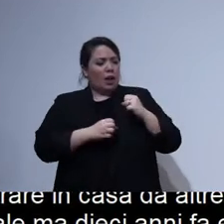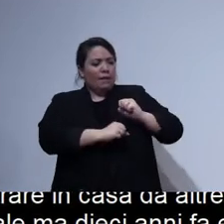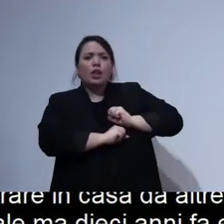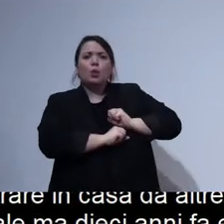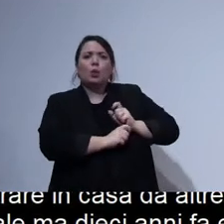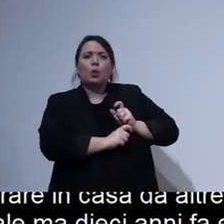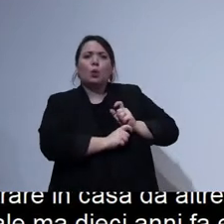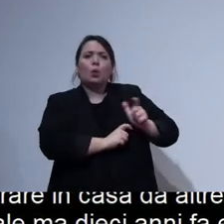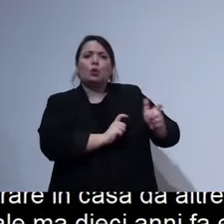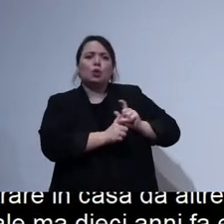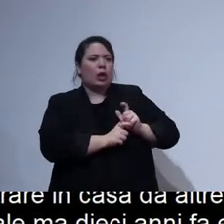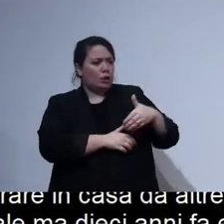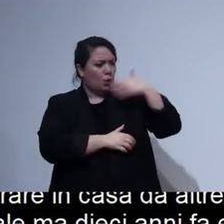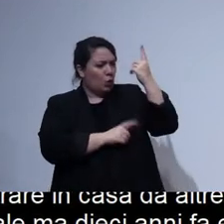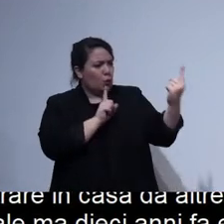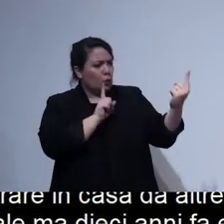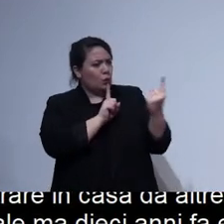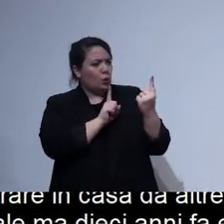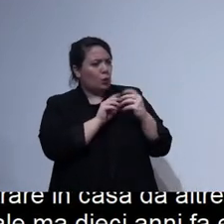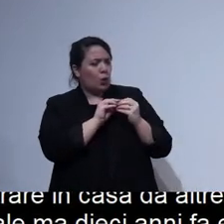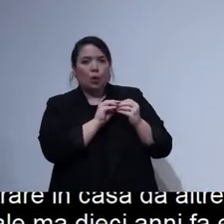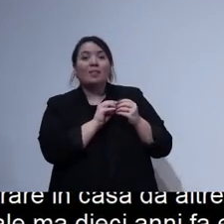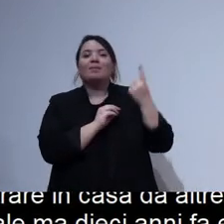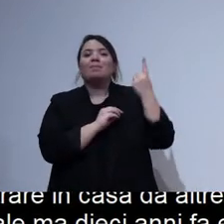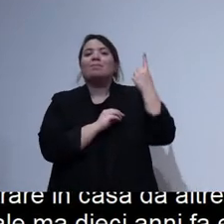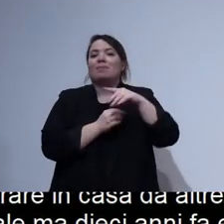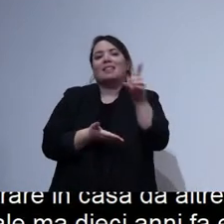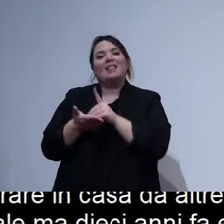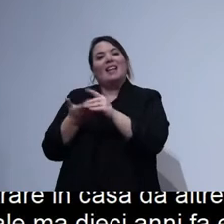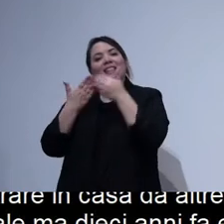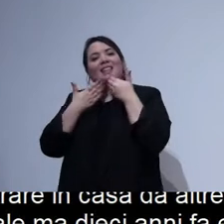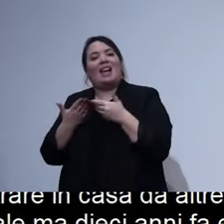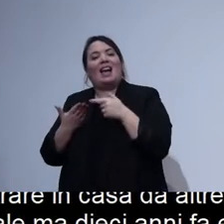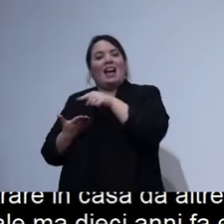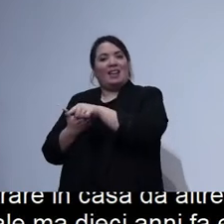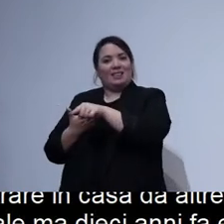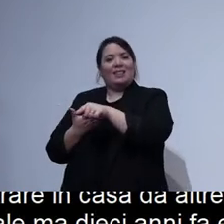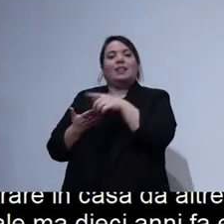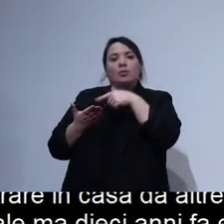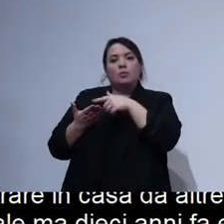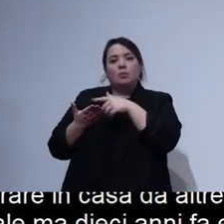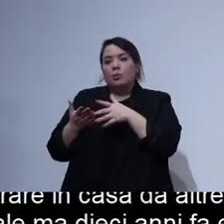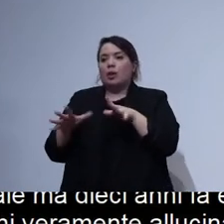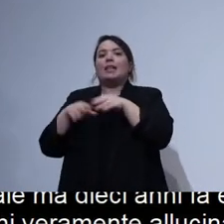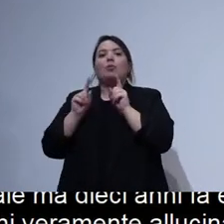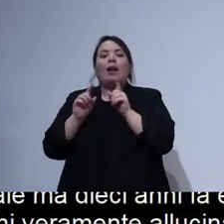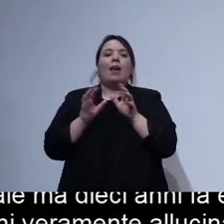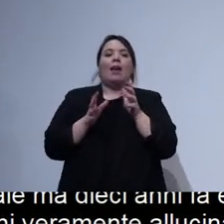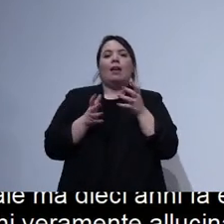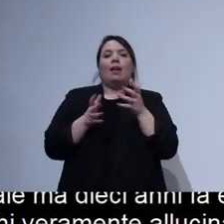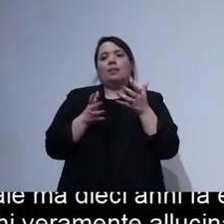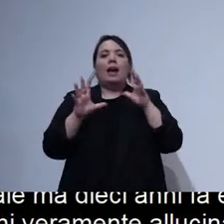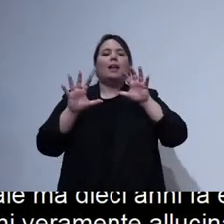non si conoscevano? Si è passati dal design e quindi dall'introduzione delle recensioni. Le